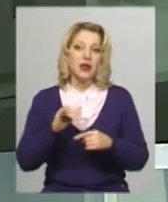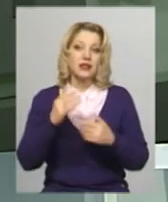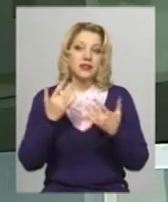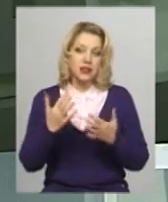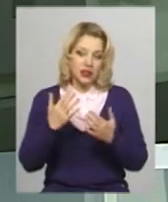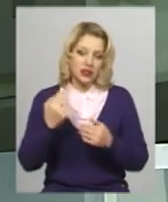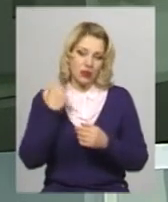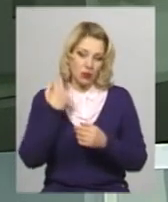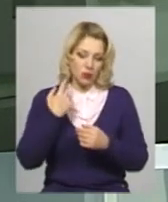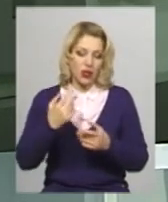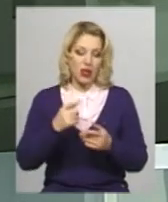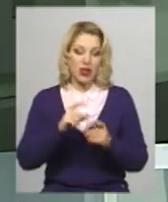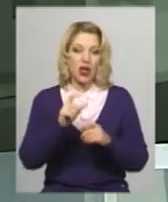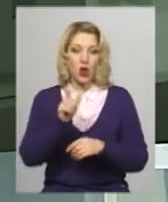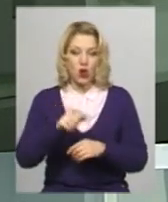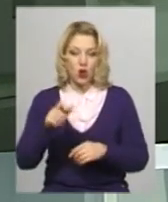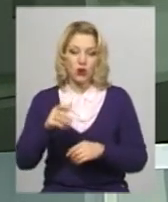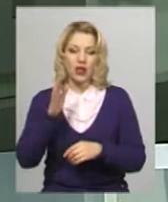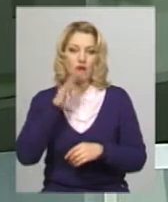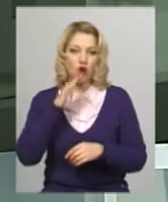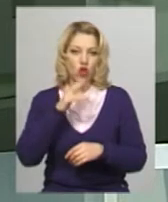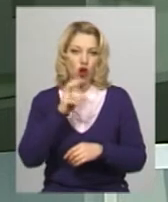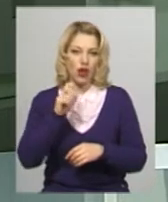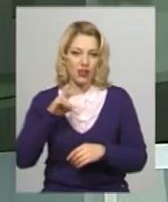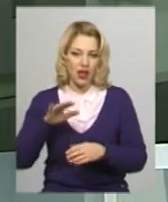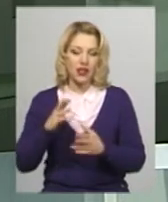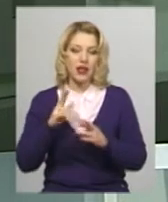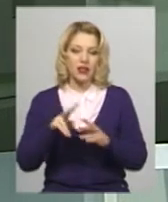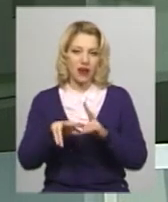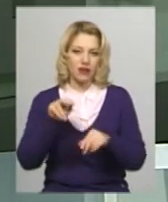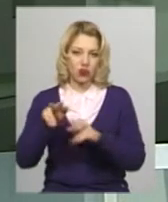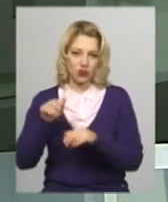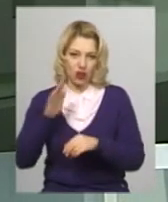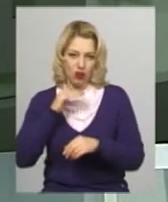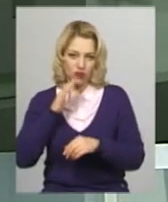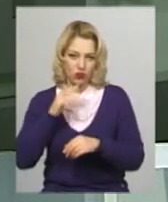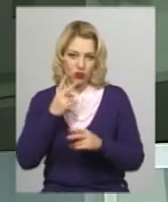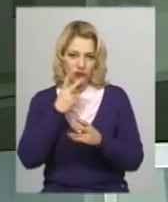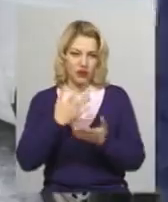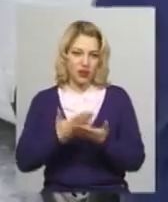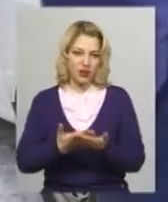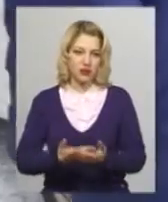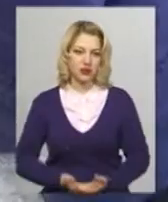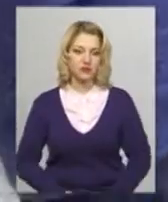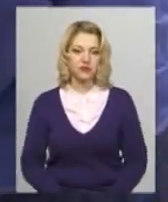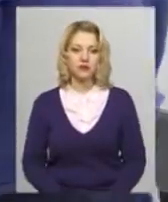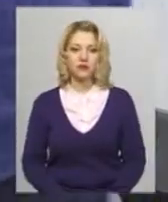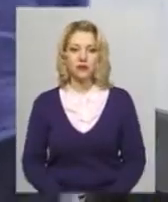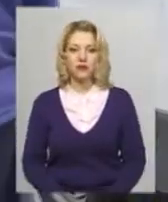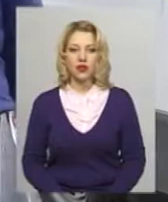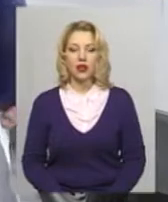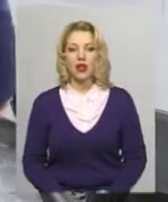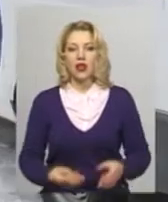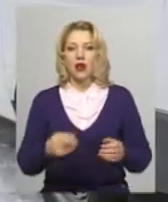абоненти «Хмельницькводоканалу» та як відбувається відключення боржників, розповість Михайло Жила. За борг у 9